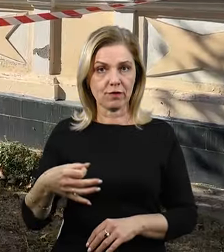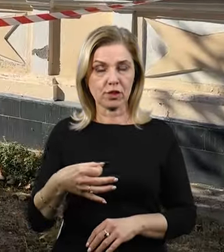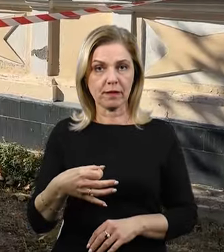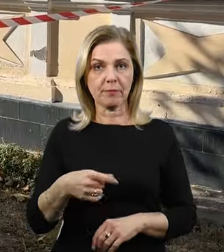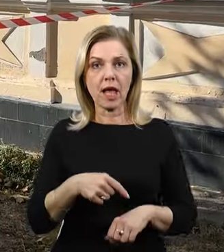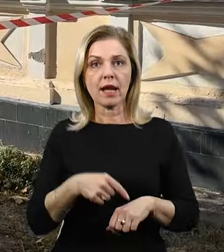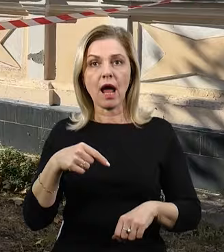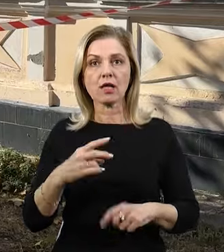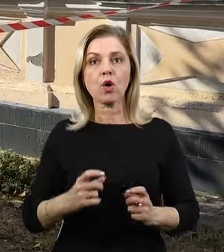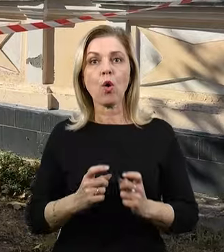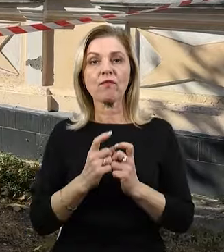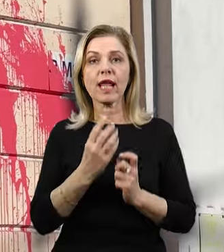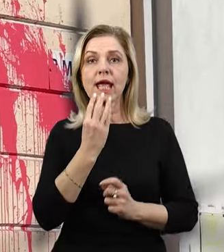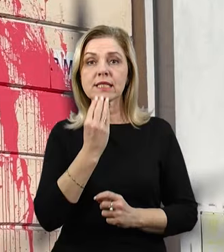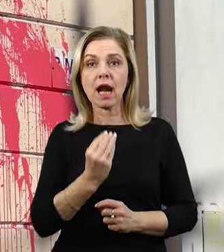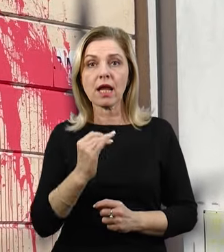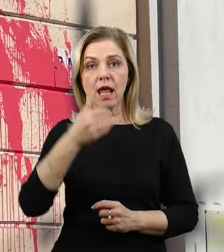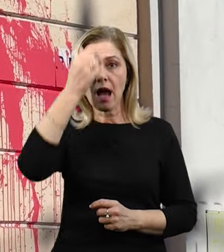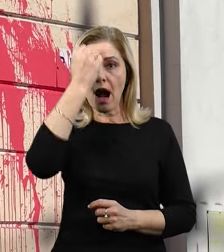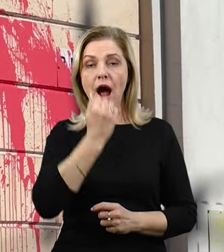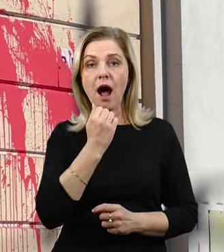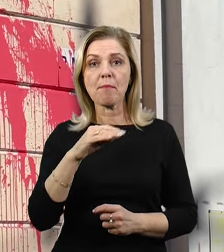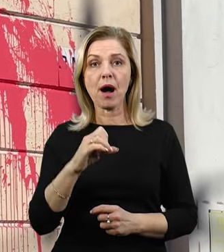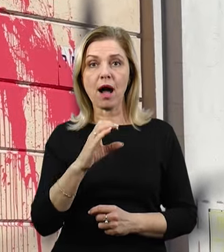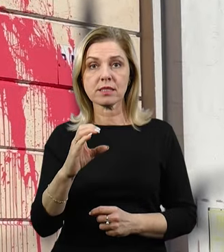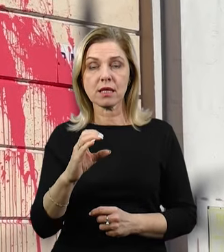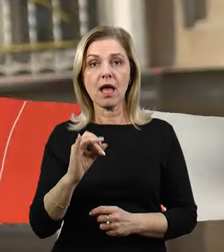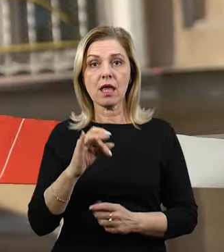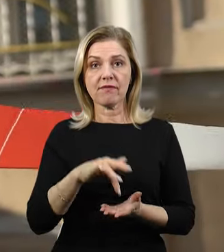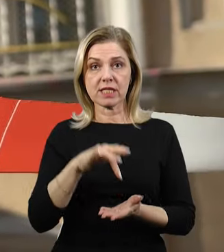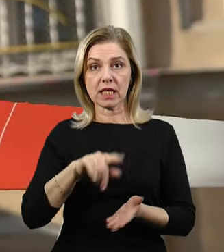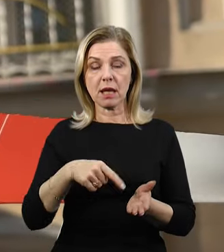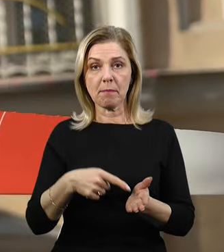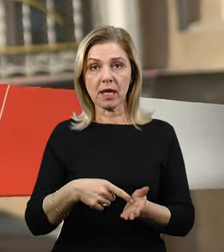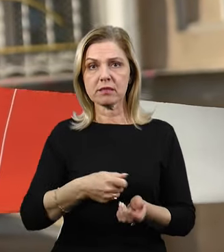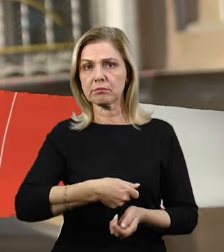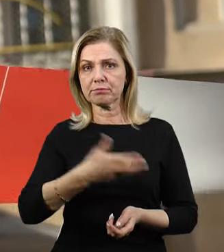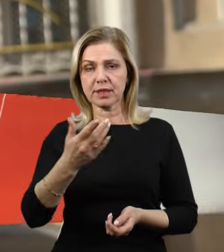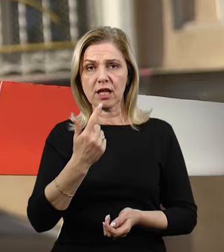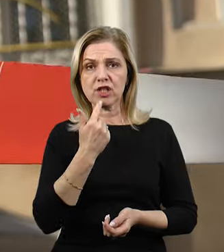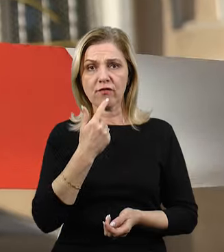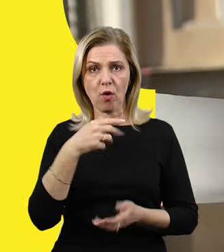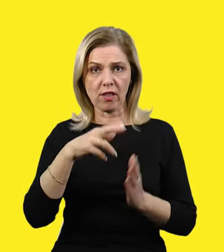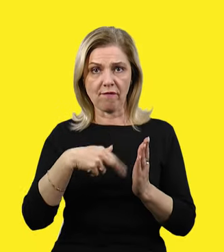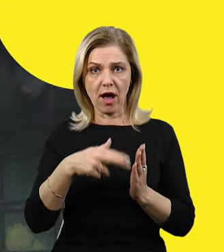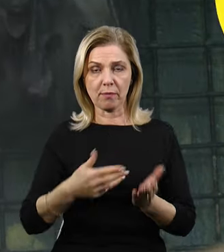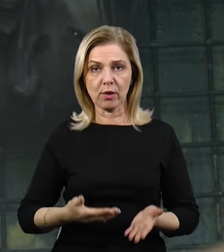Реакція на конфлікт між Ізраїлем та Хамасом. У середмісті Миколаєва синагогу облили червоною фарбою.